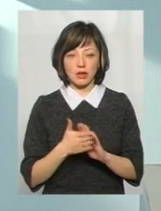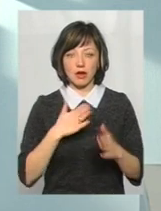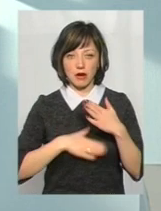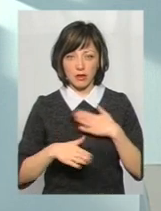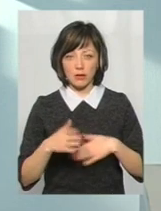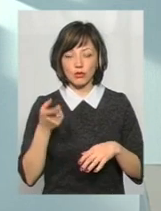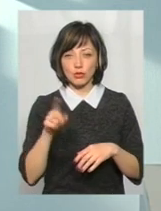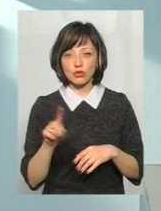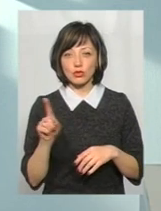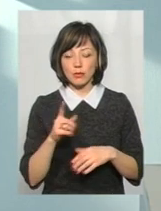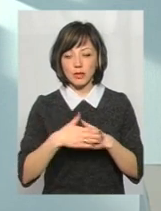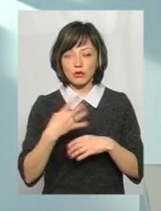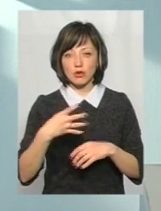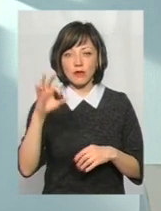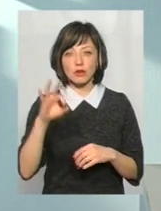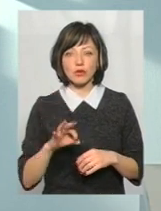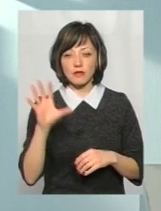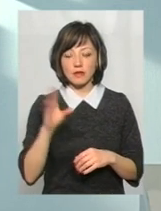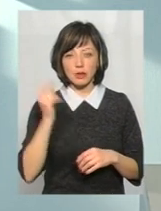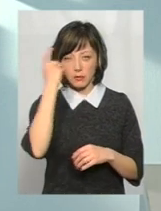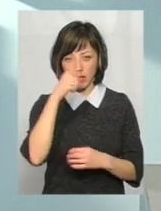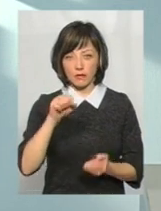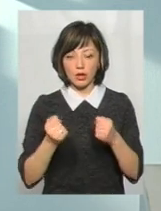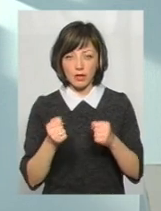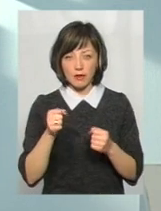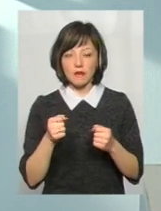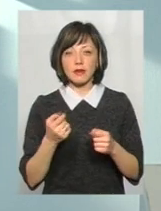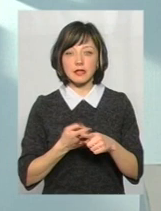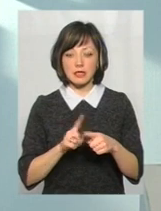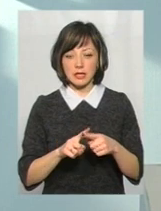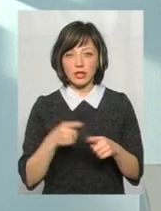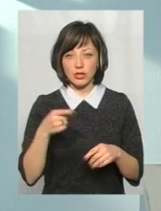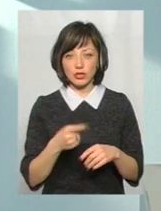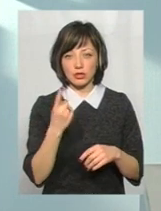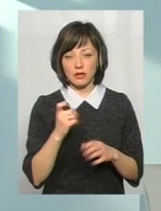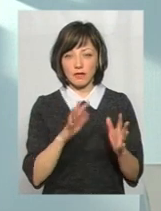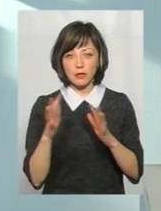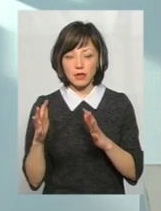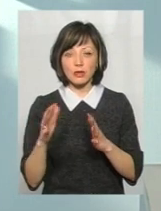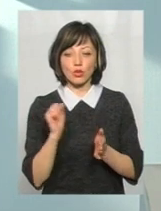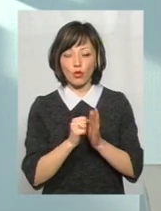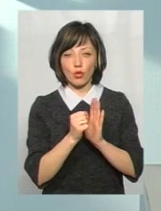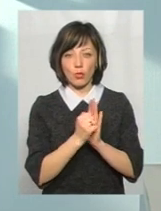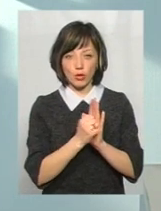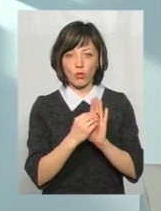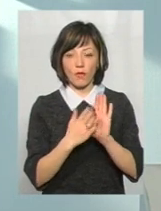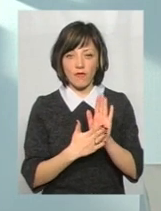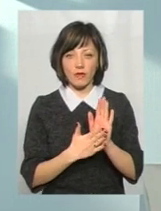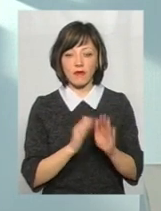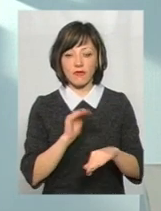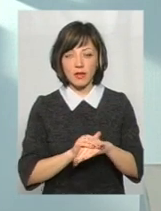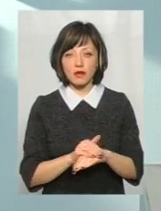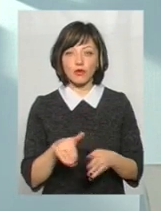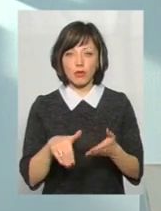радий тем, що близько 40% всіх п'яних водіїв, навіть цей 1100 випадків, задокументовані, зафіксовані і